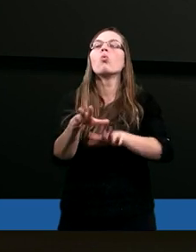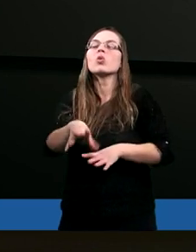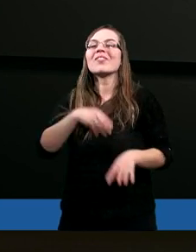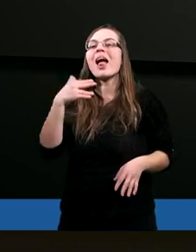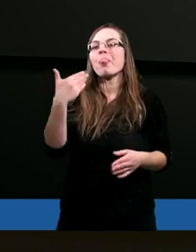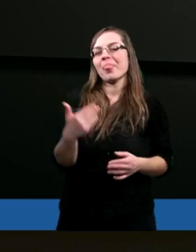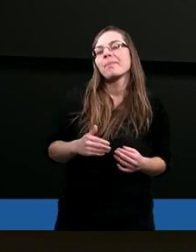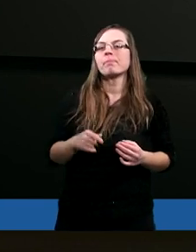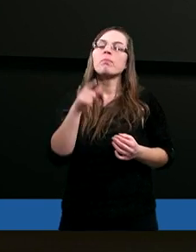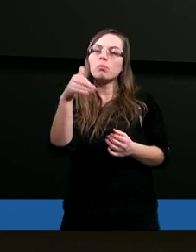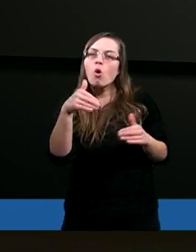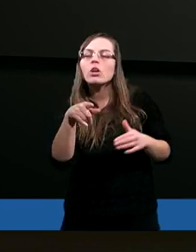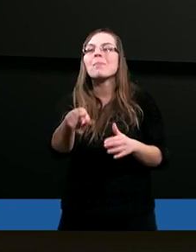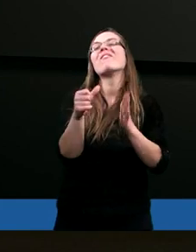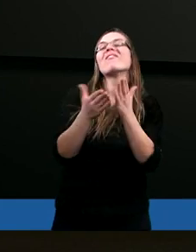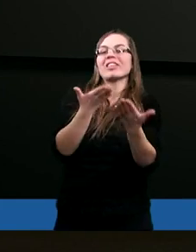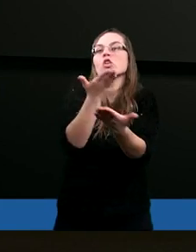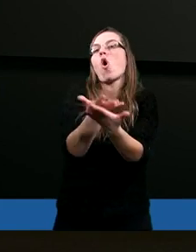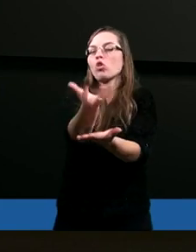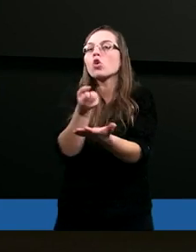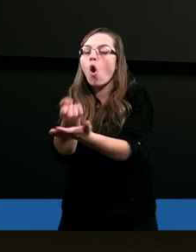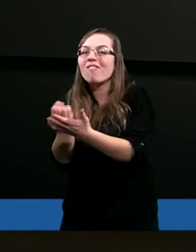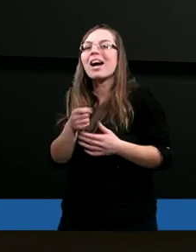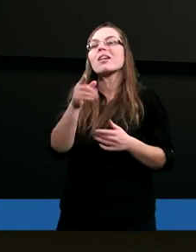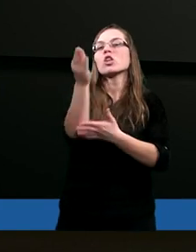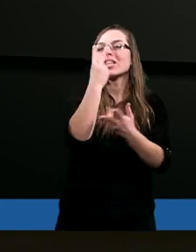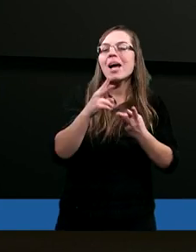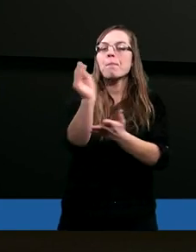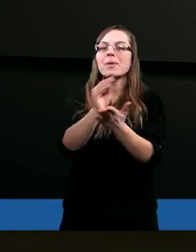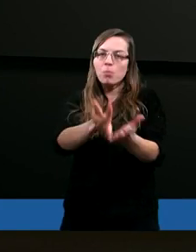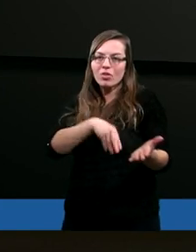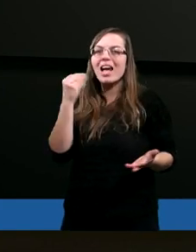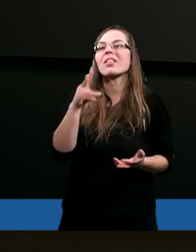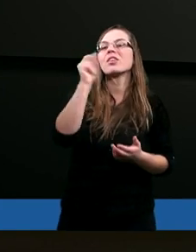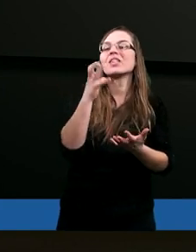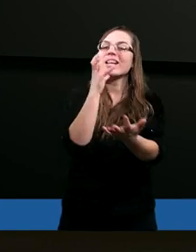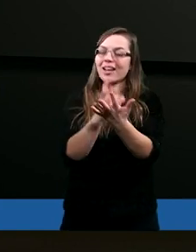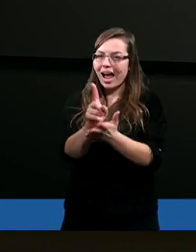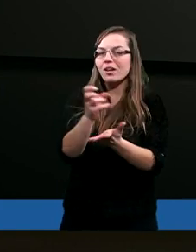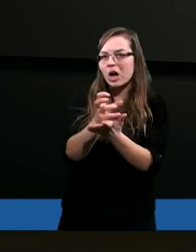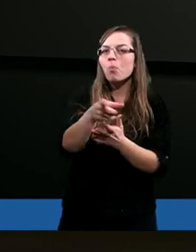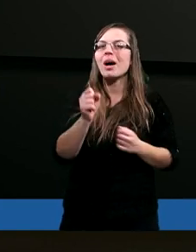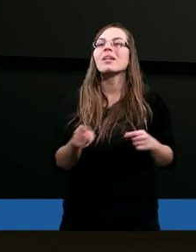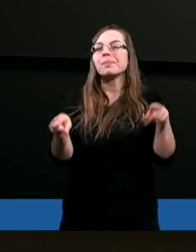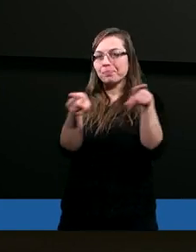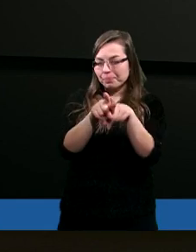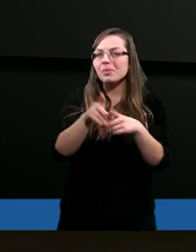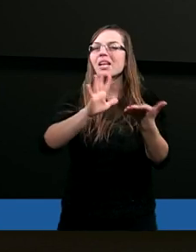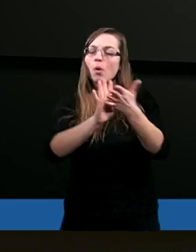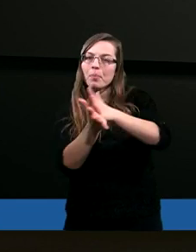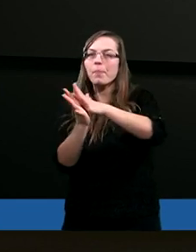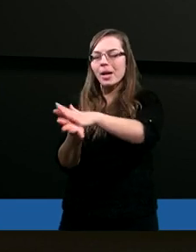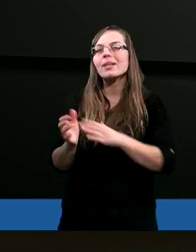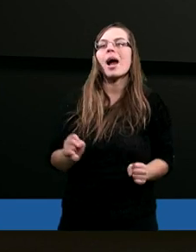I możemy wnioskować, czytając Pismo Święte, że Jakuba też przemieniał